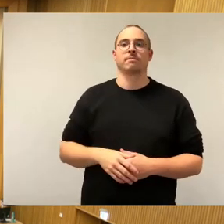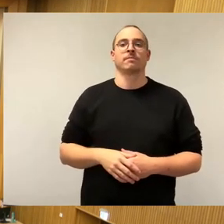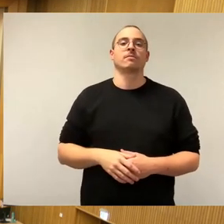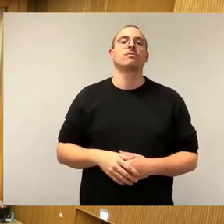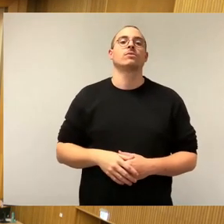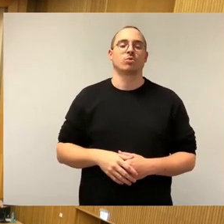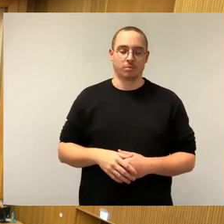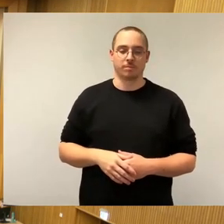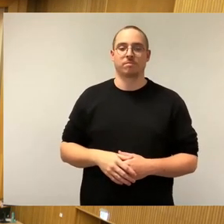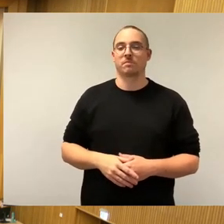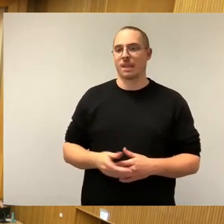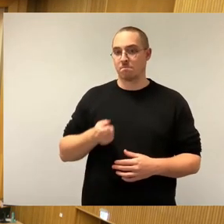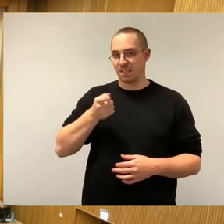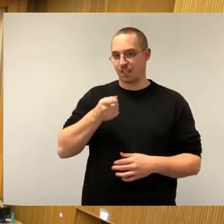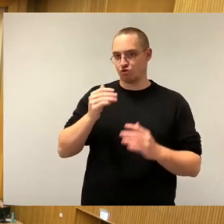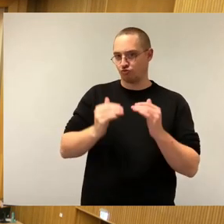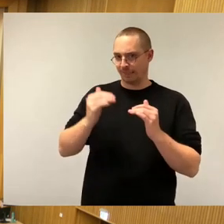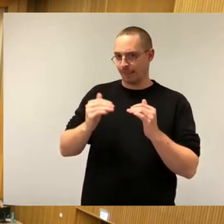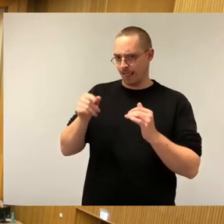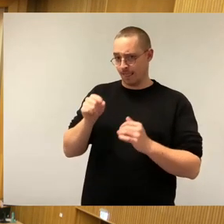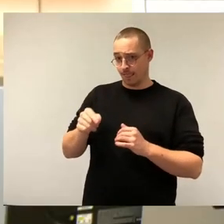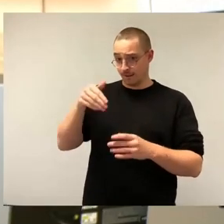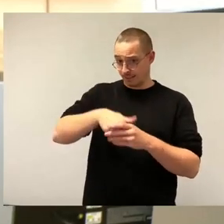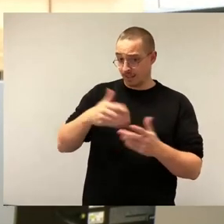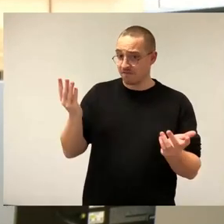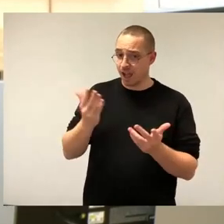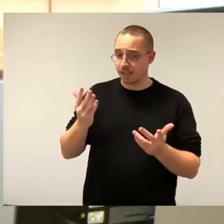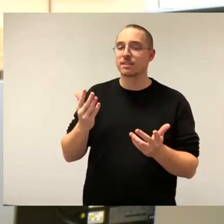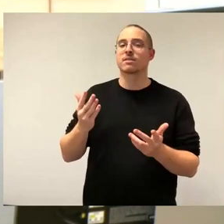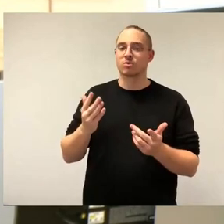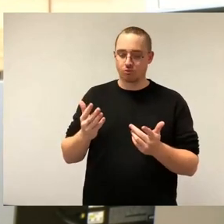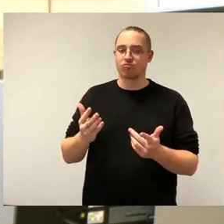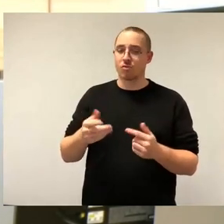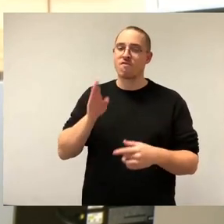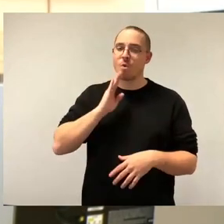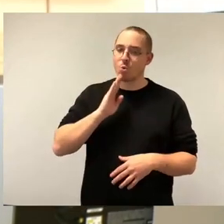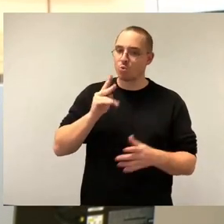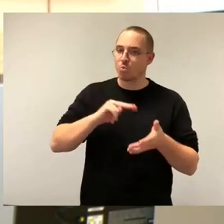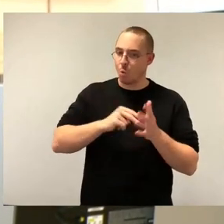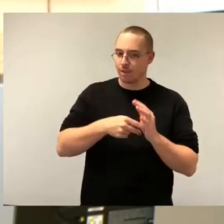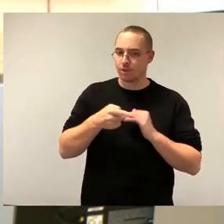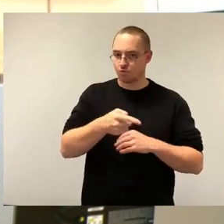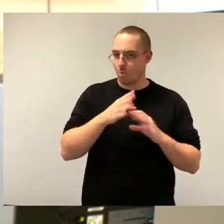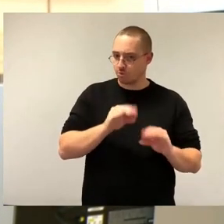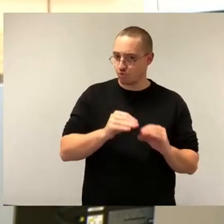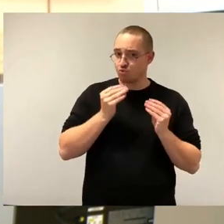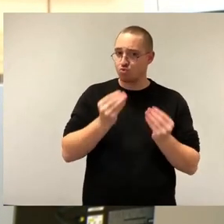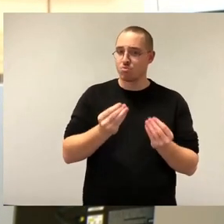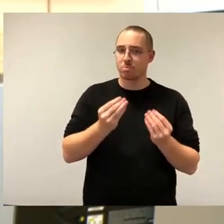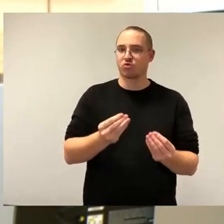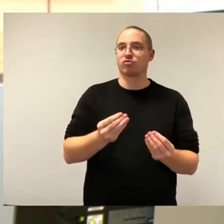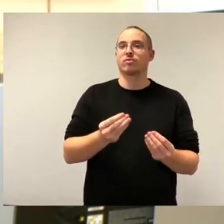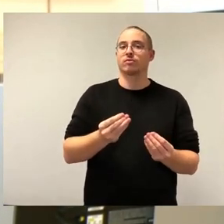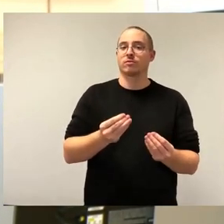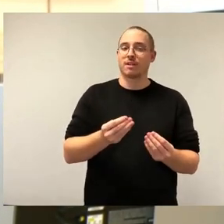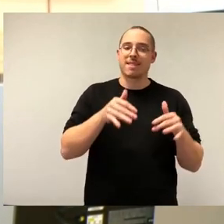Mietspiegel ist ein Instrument aus der Wohnungspolitik und es ist ein Instrument, es ist Fluch und Segen zugleich.